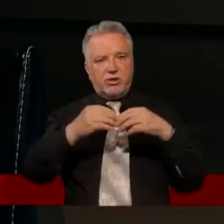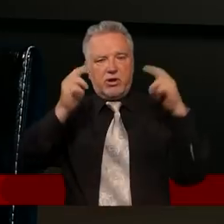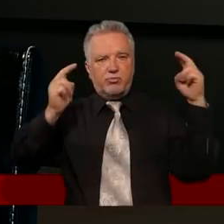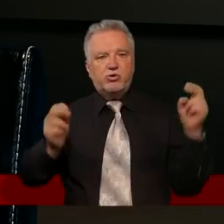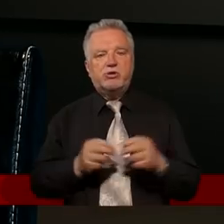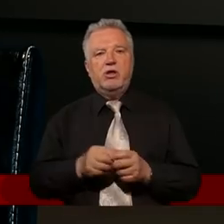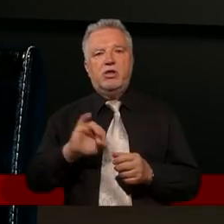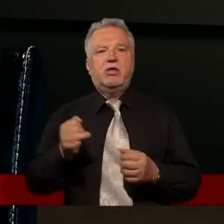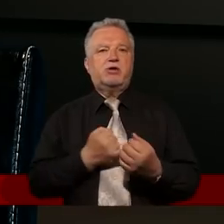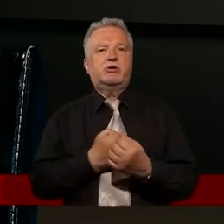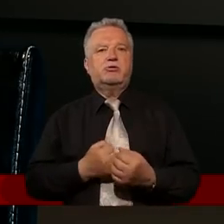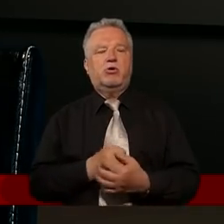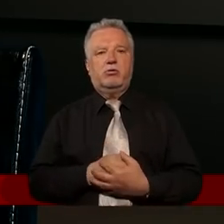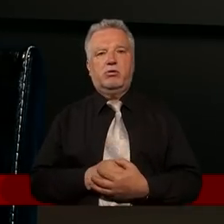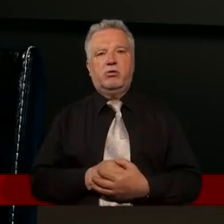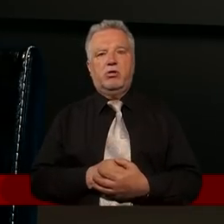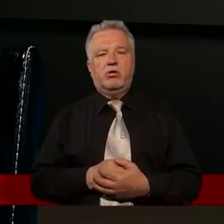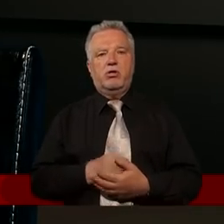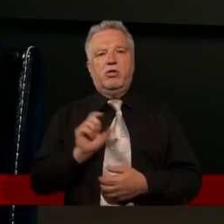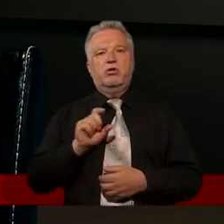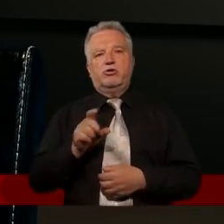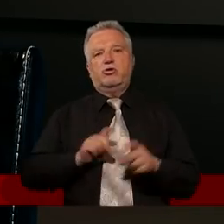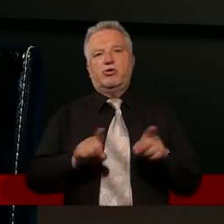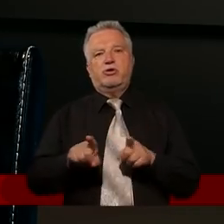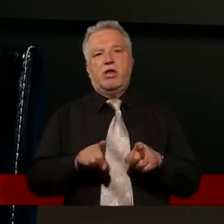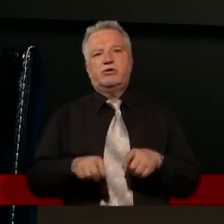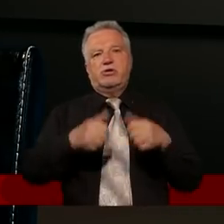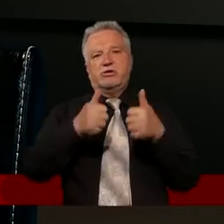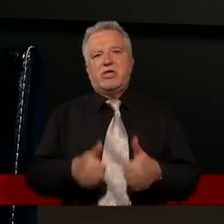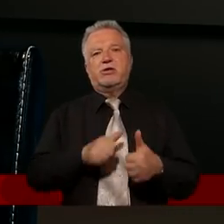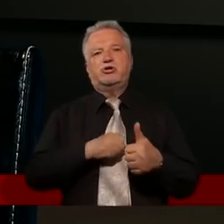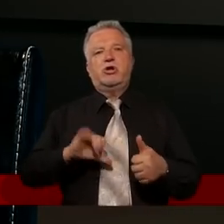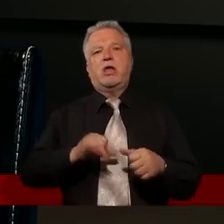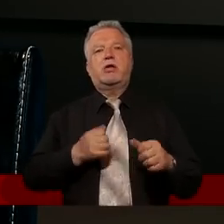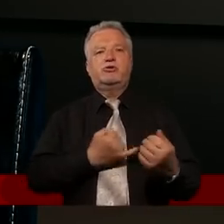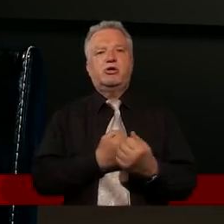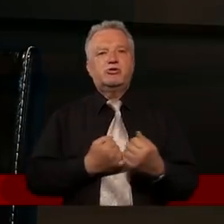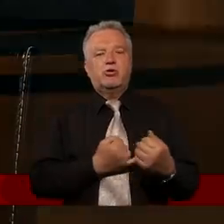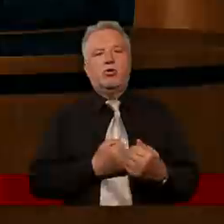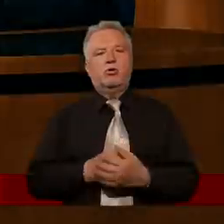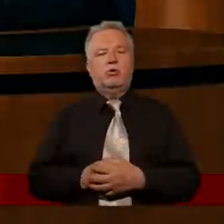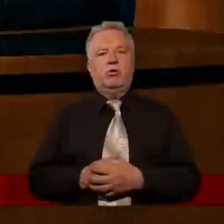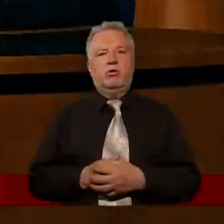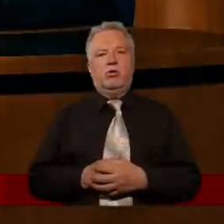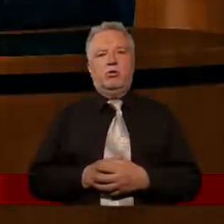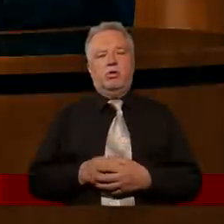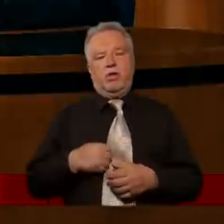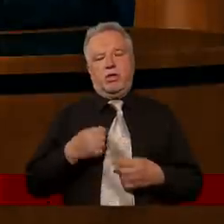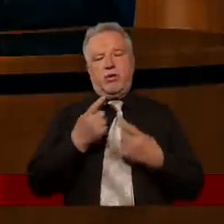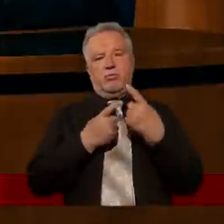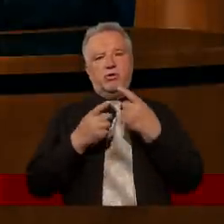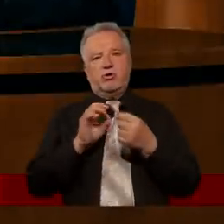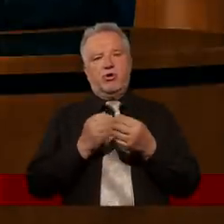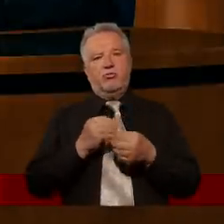Tak, jak dziecko. Powiedz mi, co to znaczy faktycznie stać się jak dziecko? Ja tak